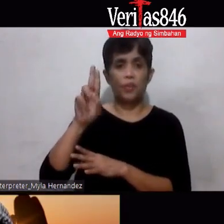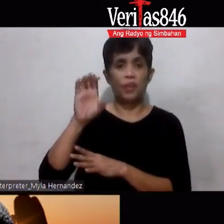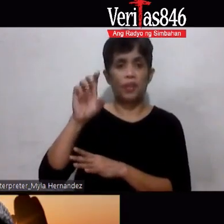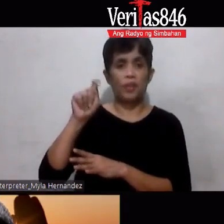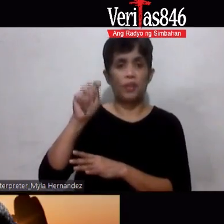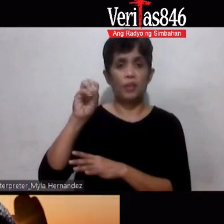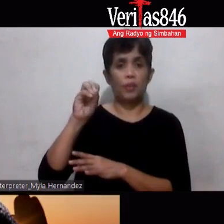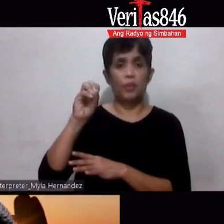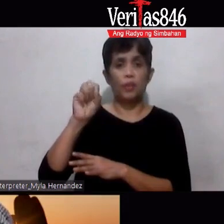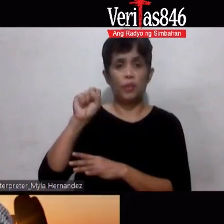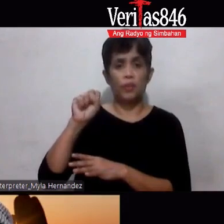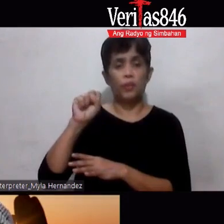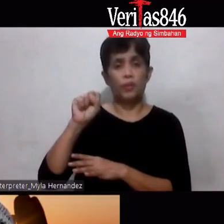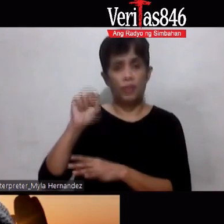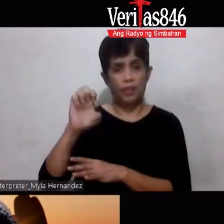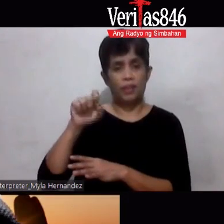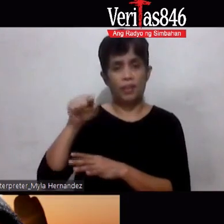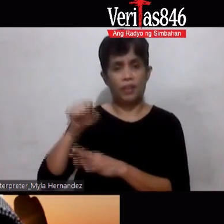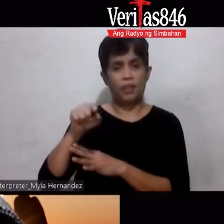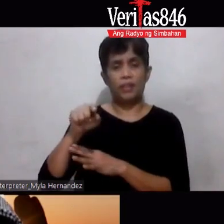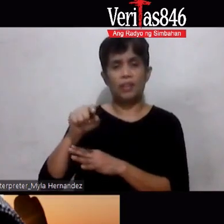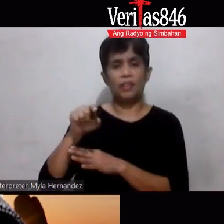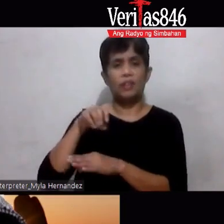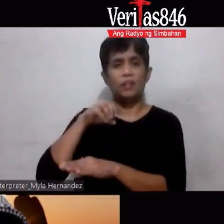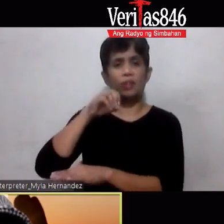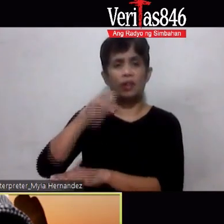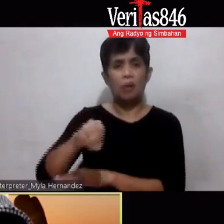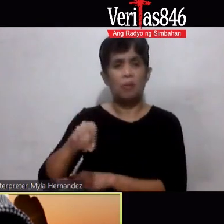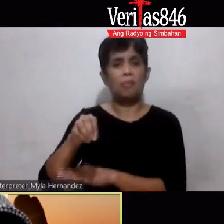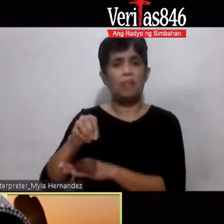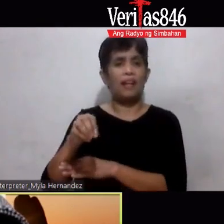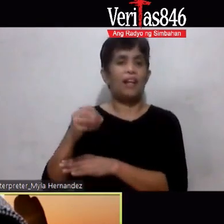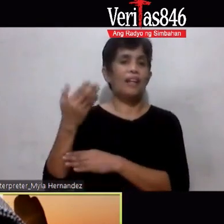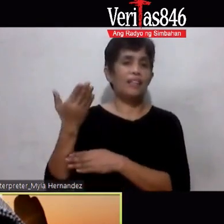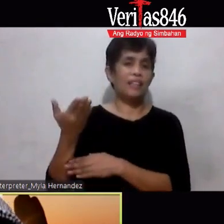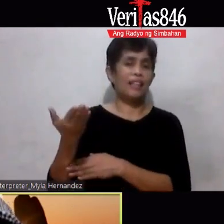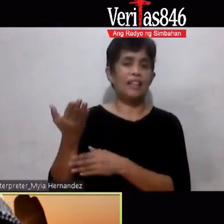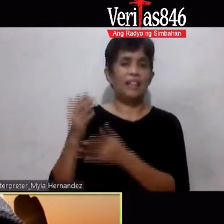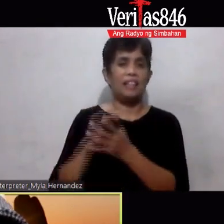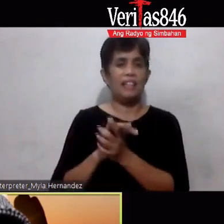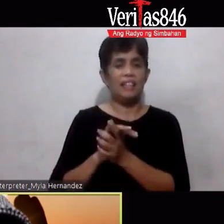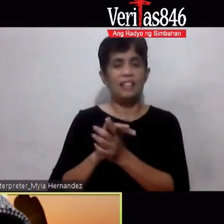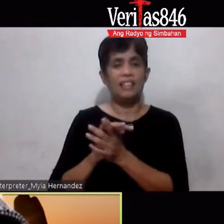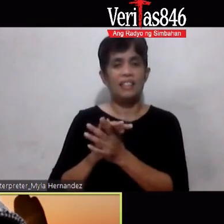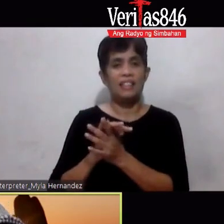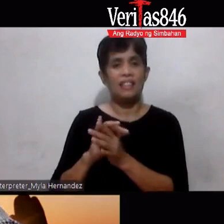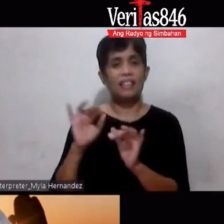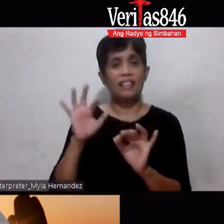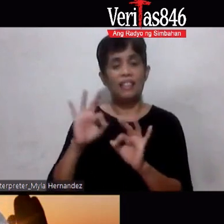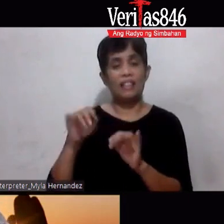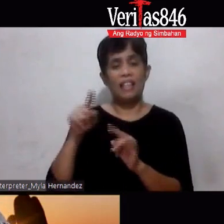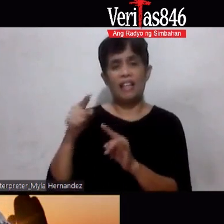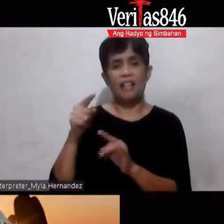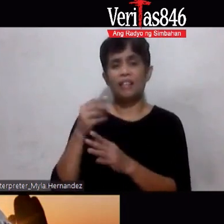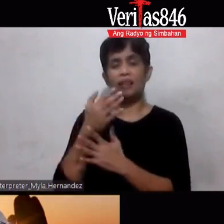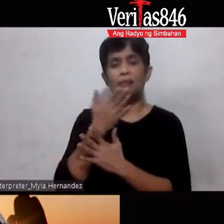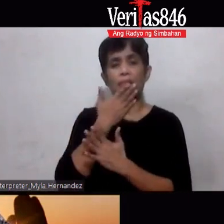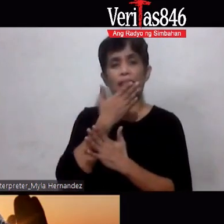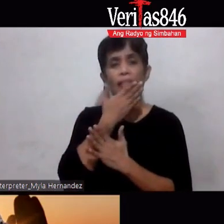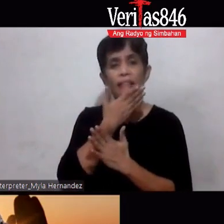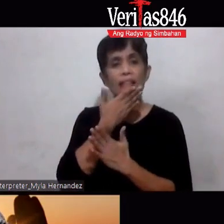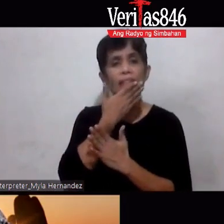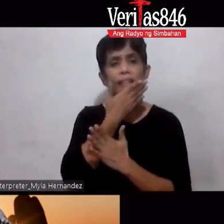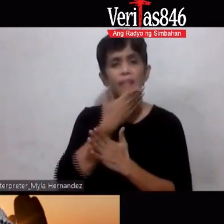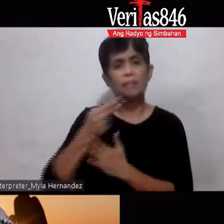over sa sobra sobra sa over kung may ganon sa tamis at sa calories na